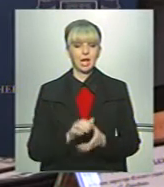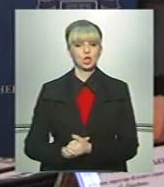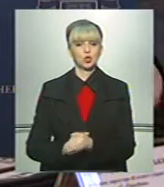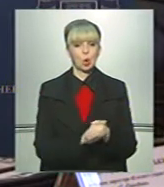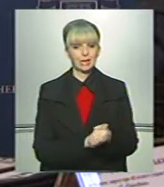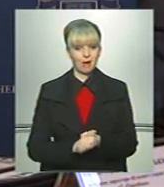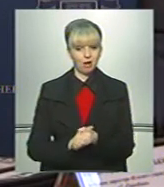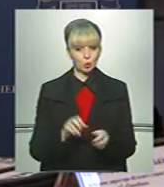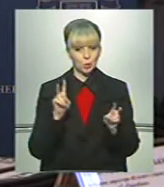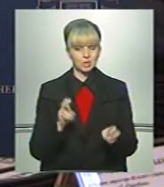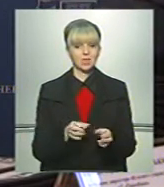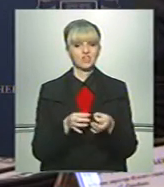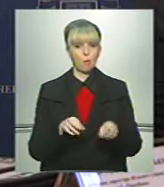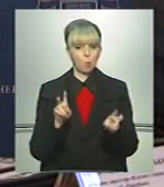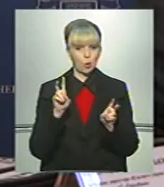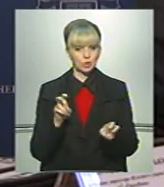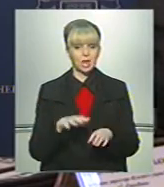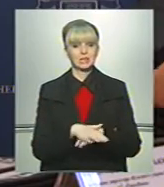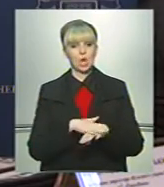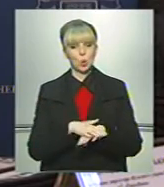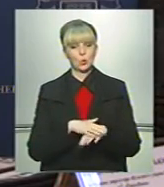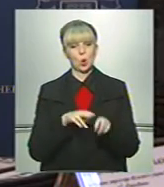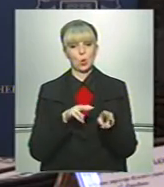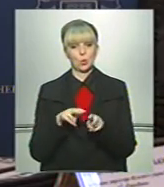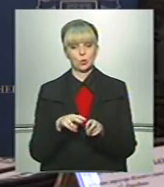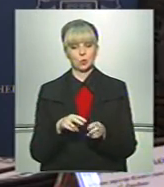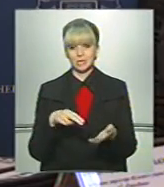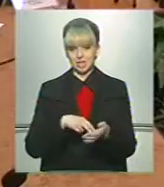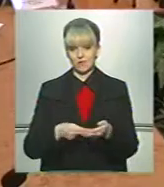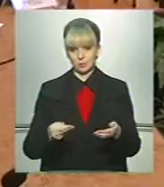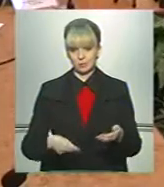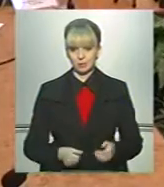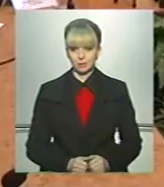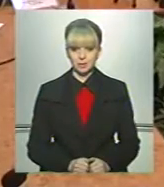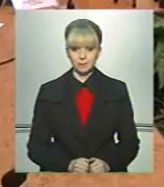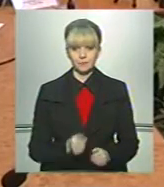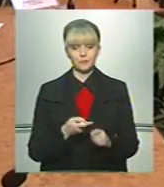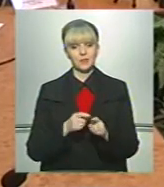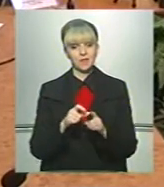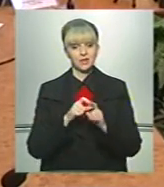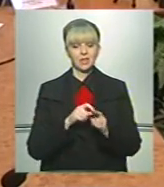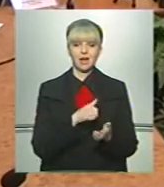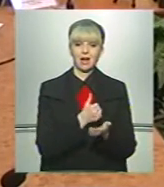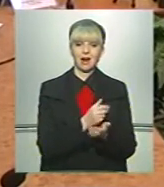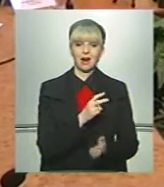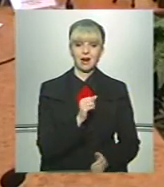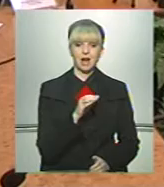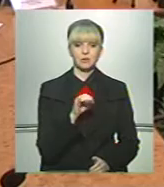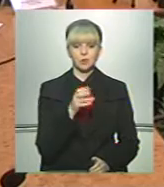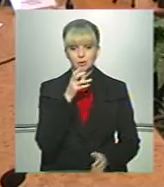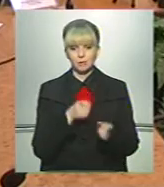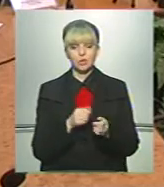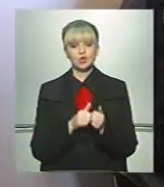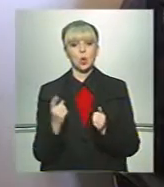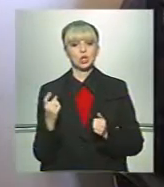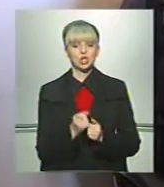солідарності, свободи, народного контролю, ставити підпис. Це відповідь мера Каспрука під час традиційного